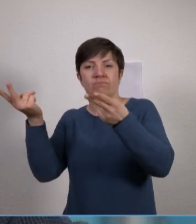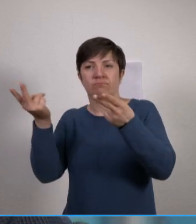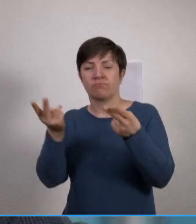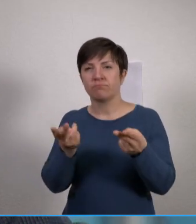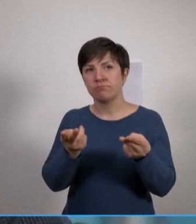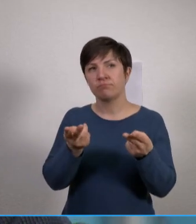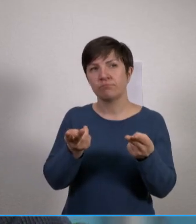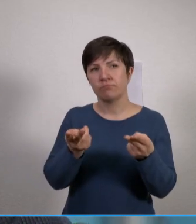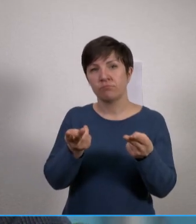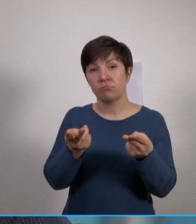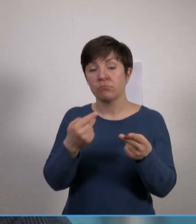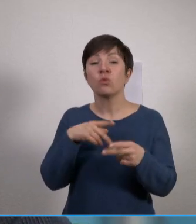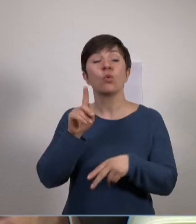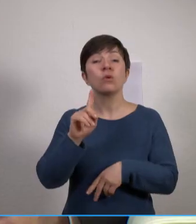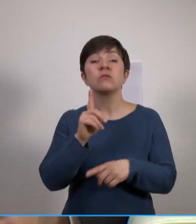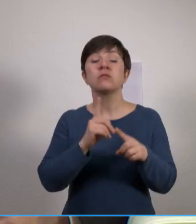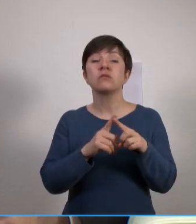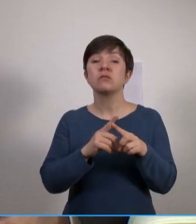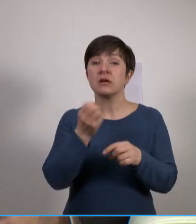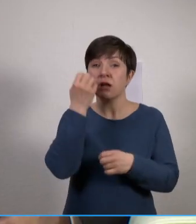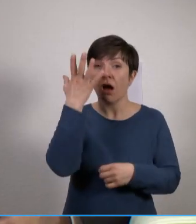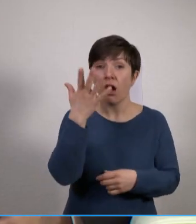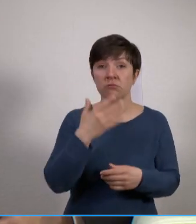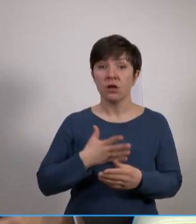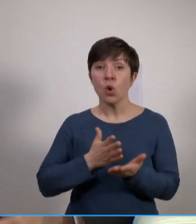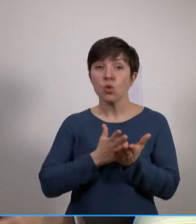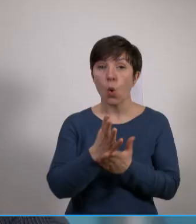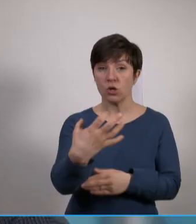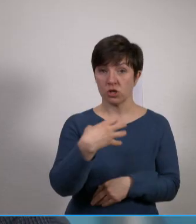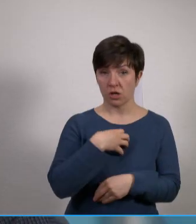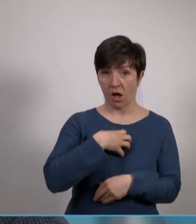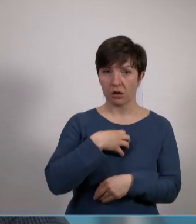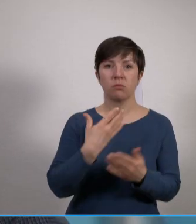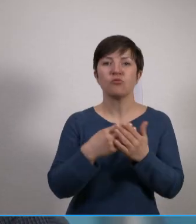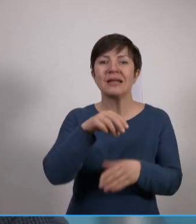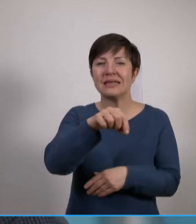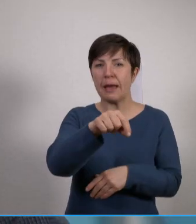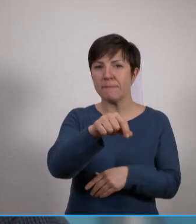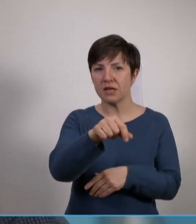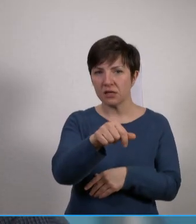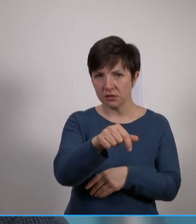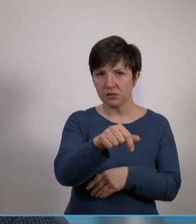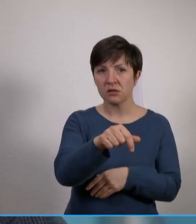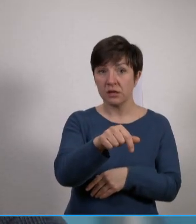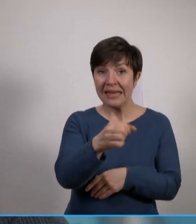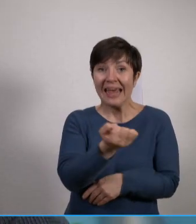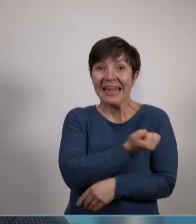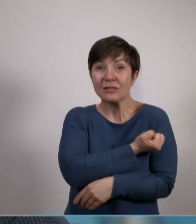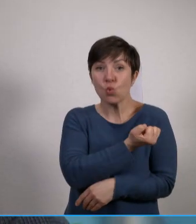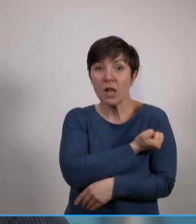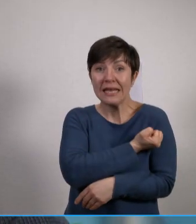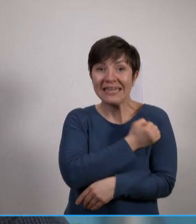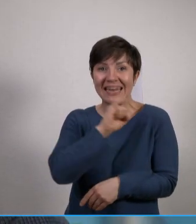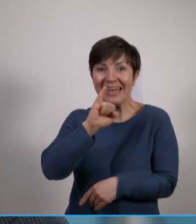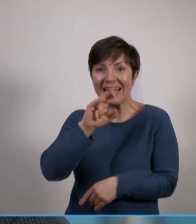Zahl von chronisch Kranken, die natürlich unter den Flüchtlingen sind. Sie hatten eben Diabetes nicht erwähnt. Das Insulin wird knapp dort